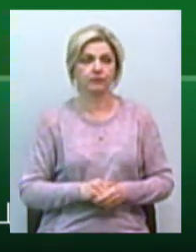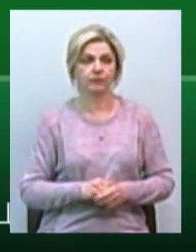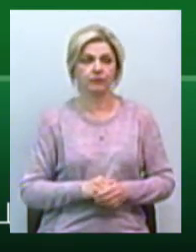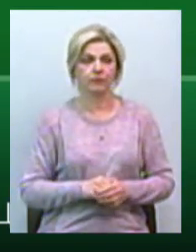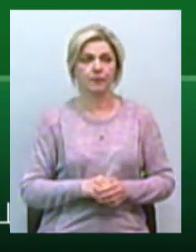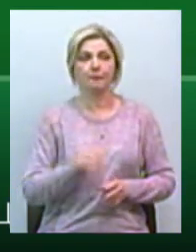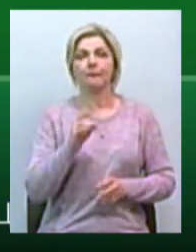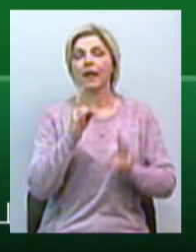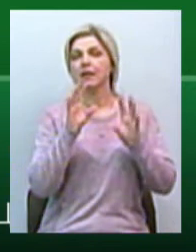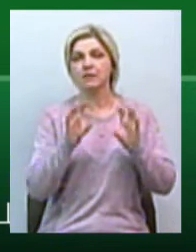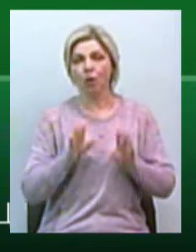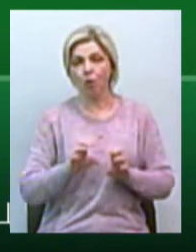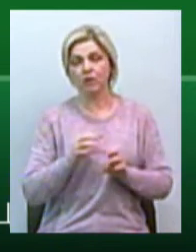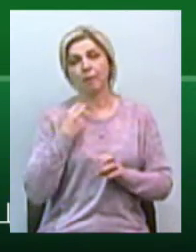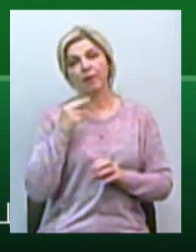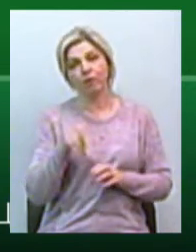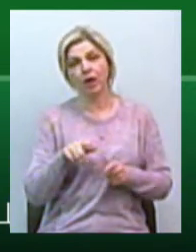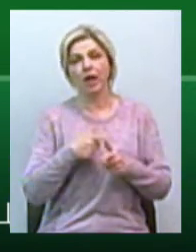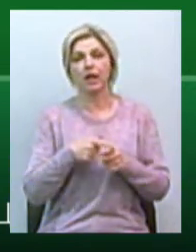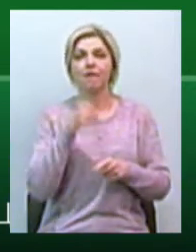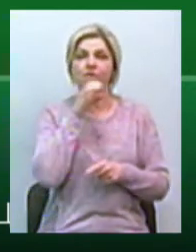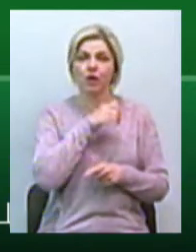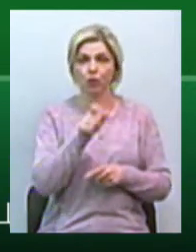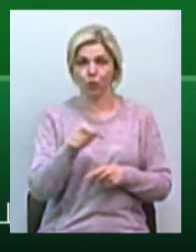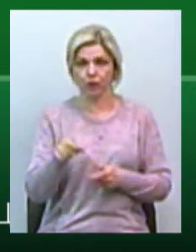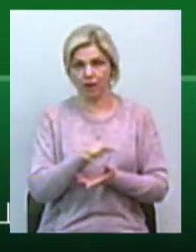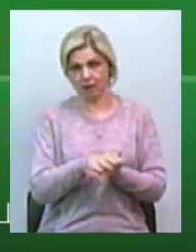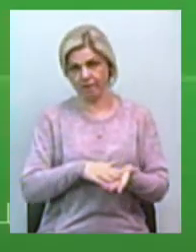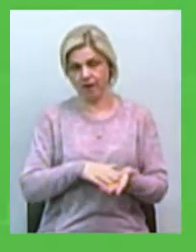незаконне позбавлені волі чи викрадені людей триває.